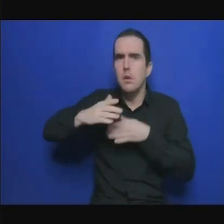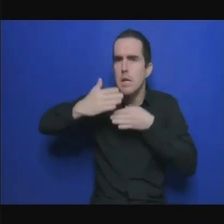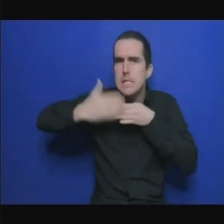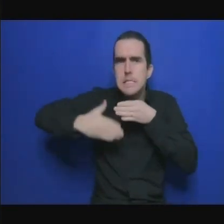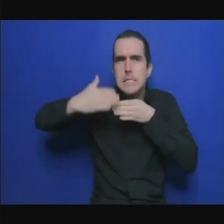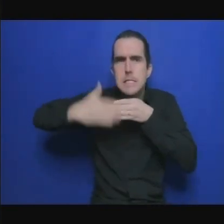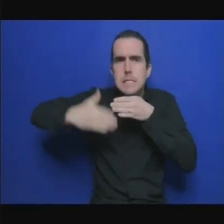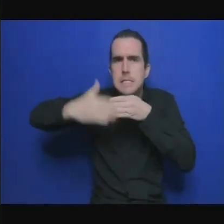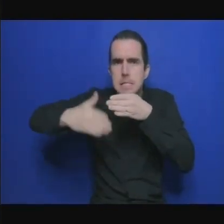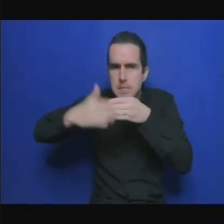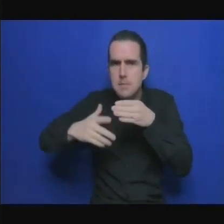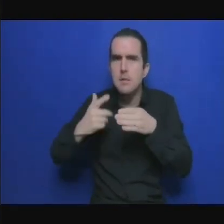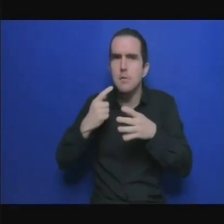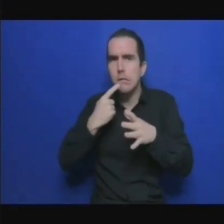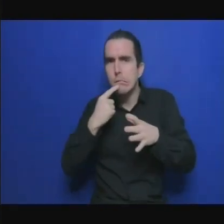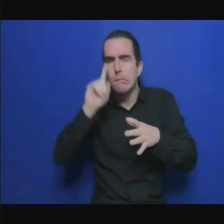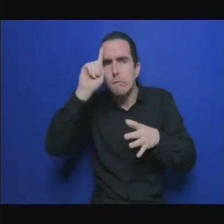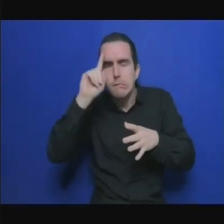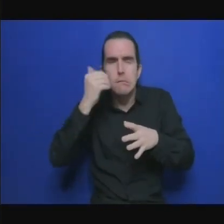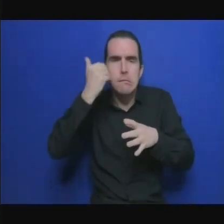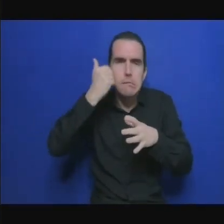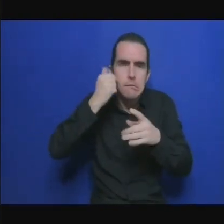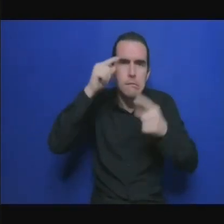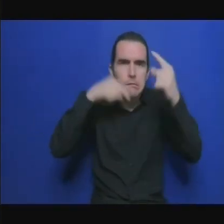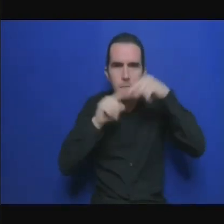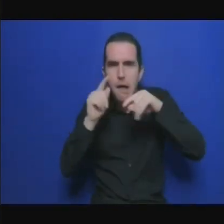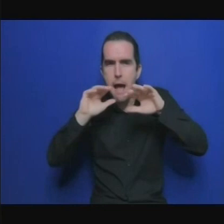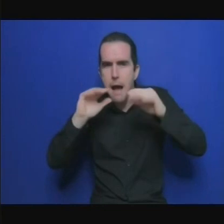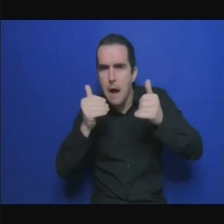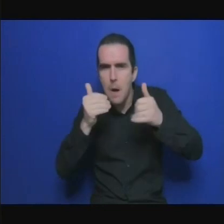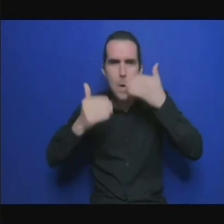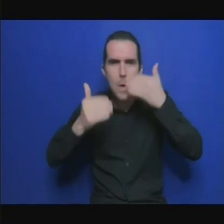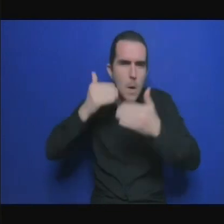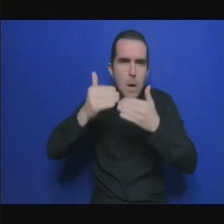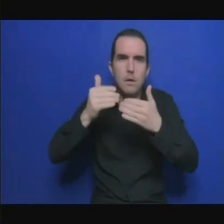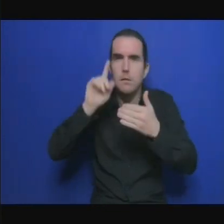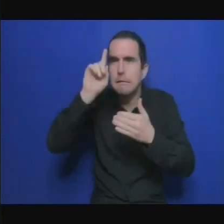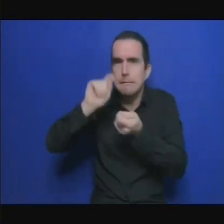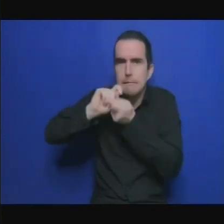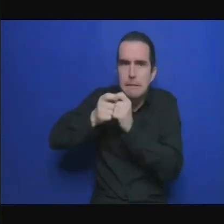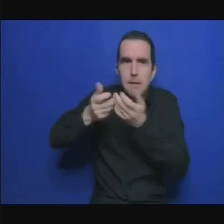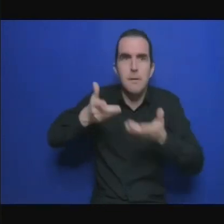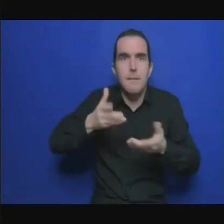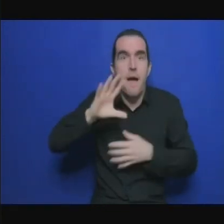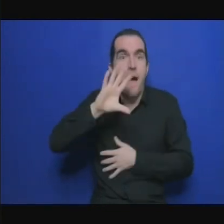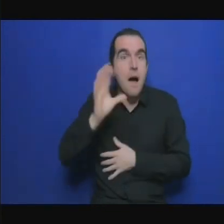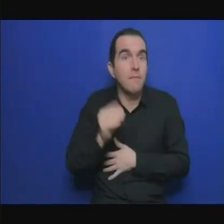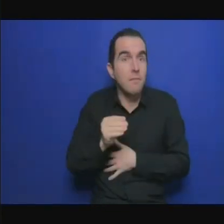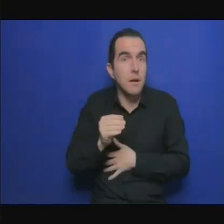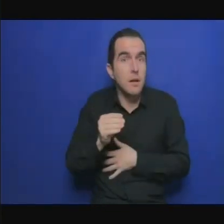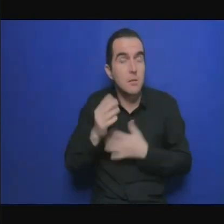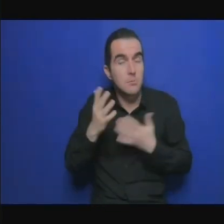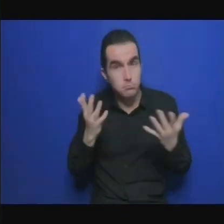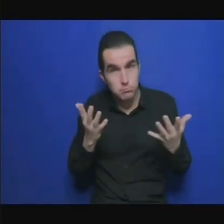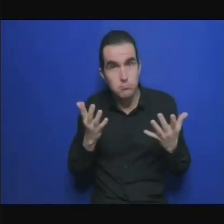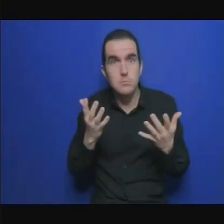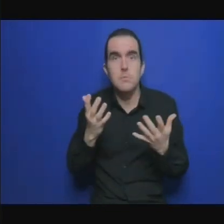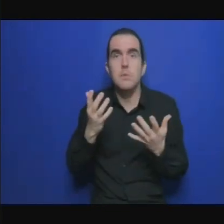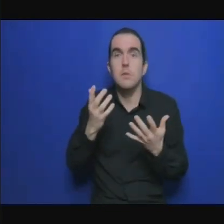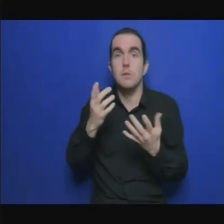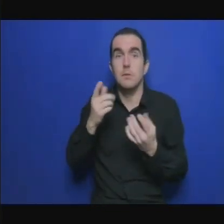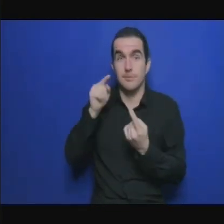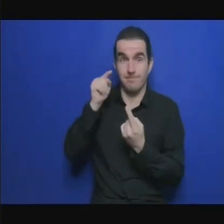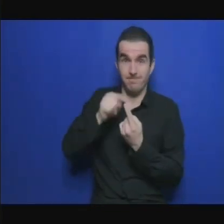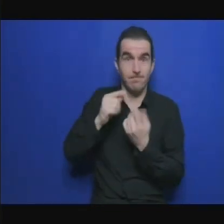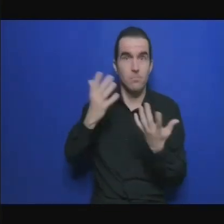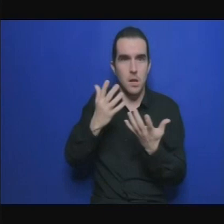et qu'il n'y a en fait plus d'accès je ne pas de l'énergie à de l'eau à une bonne éducation bon système